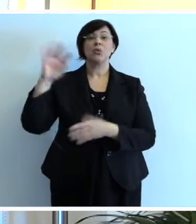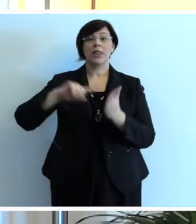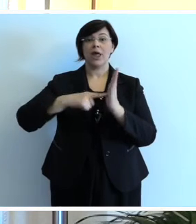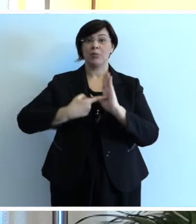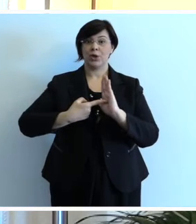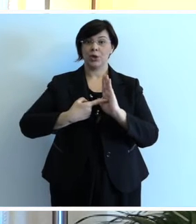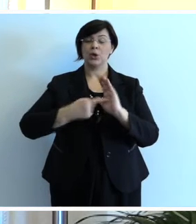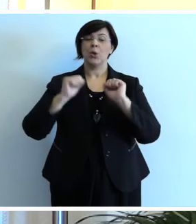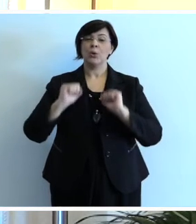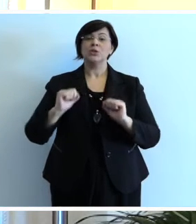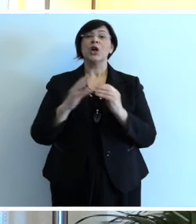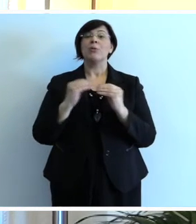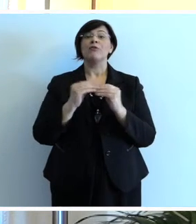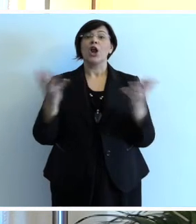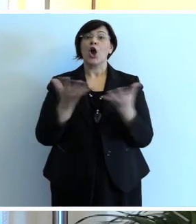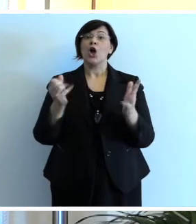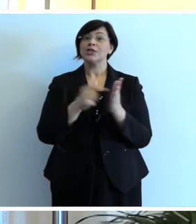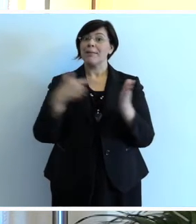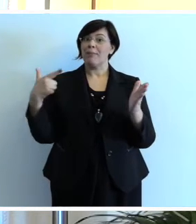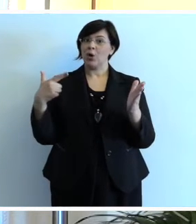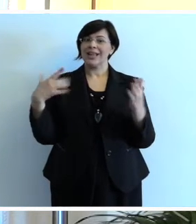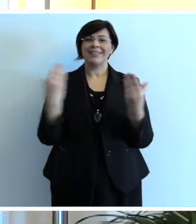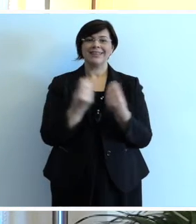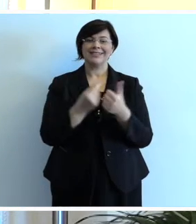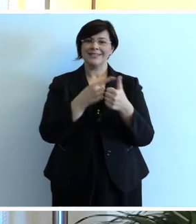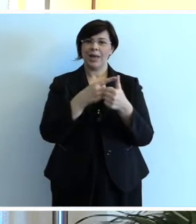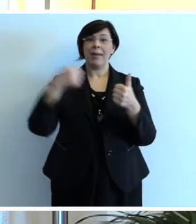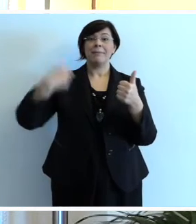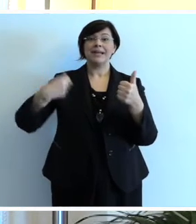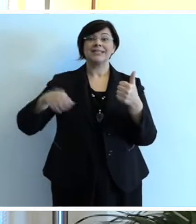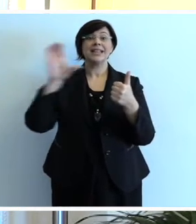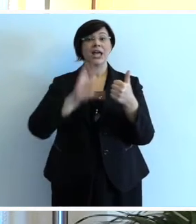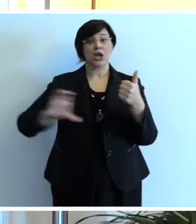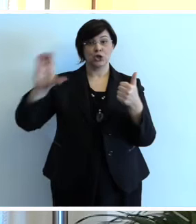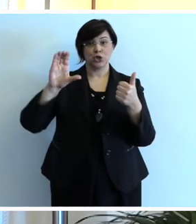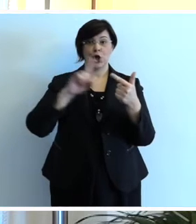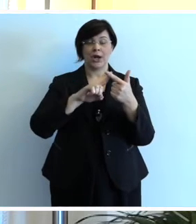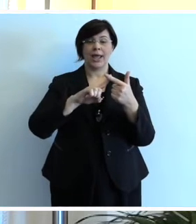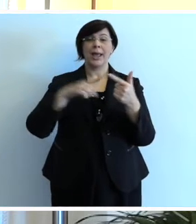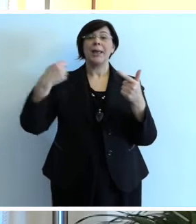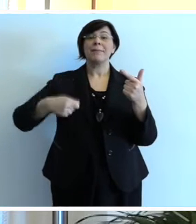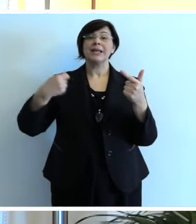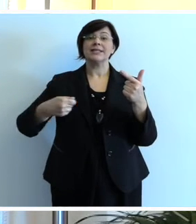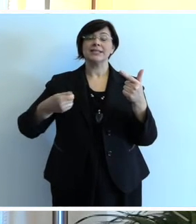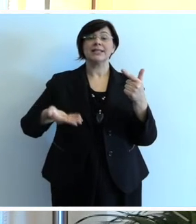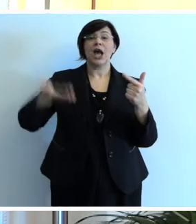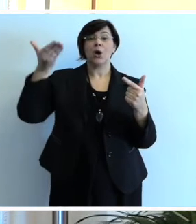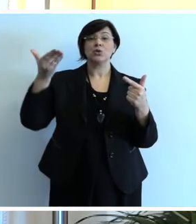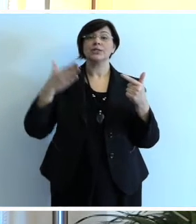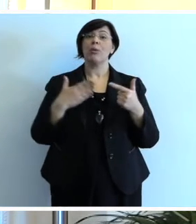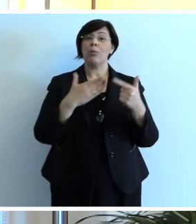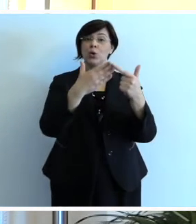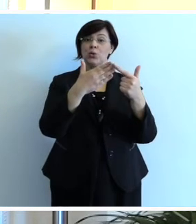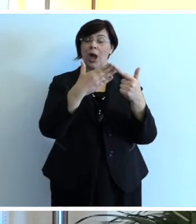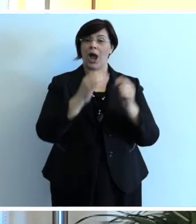Abbiamo i primi 50 milioni, per cui faremo delle cose molto importanti, insieme con la Presidente della Regione, insieme con il